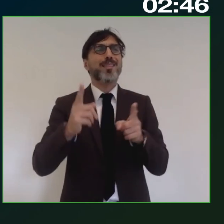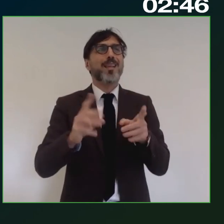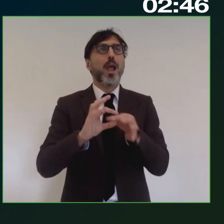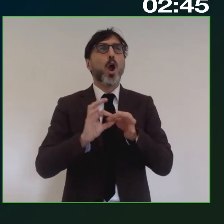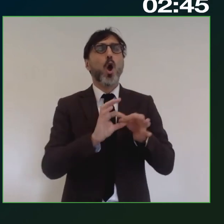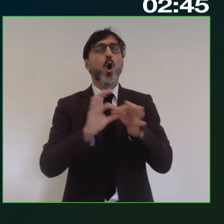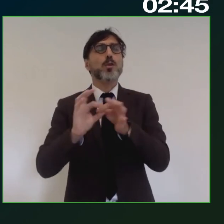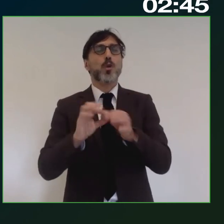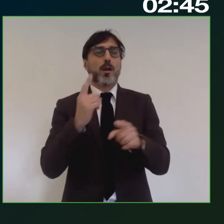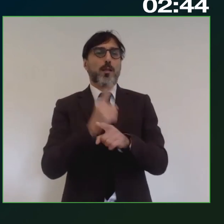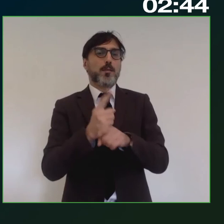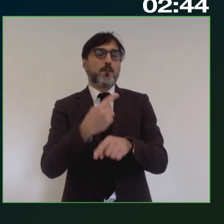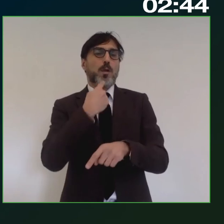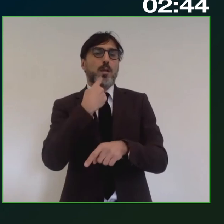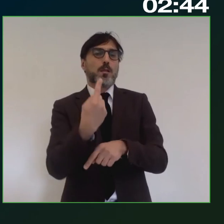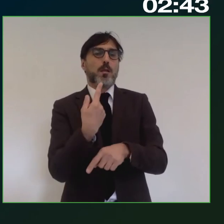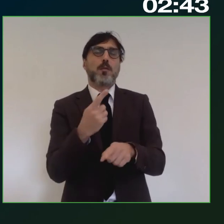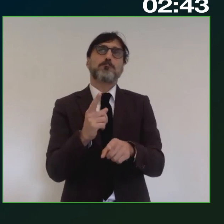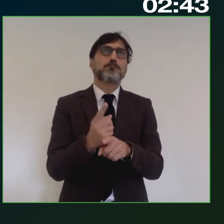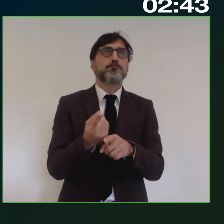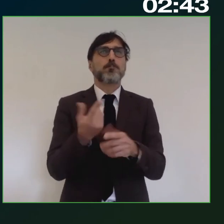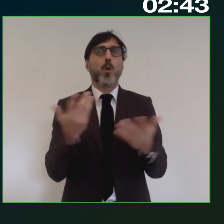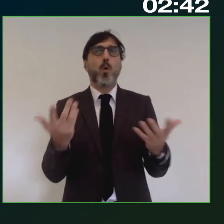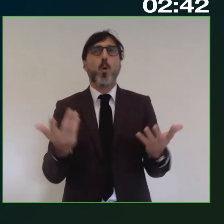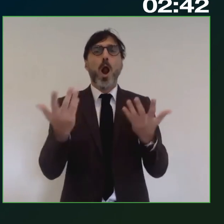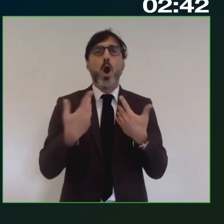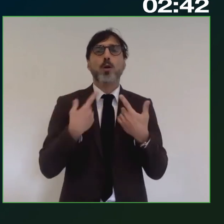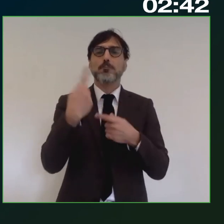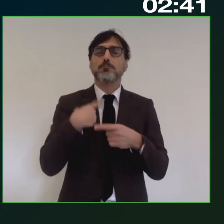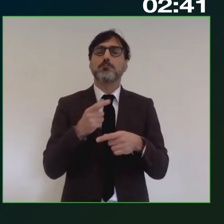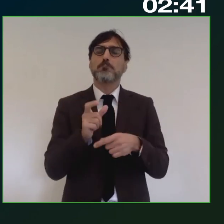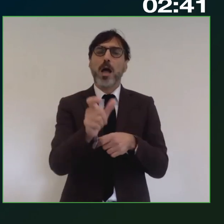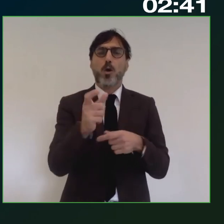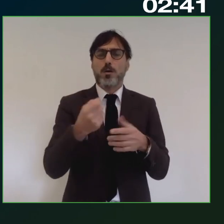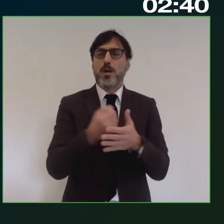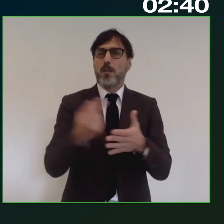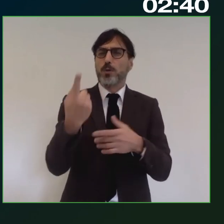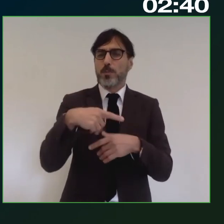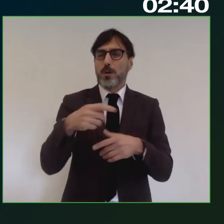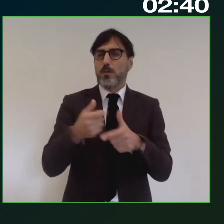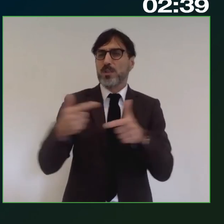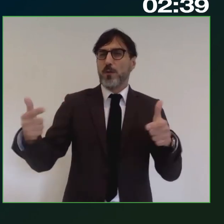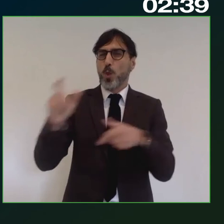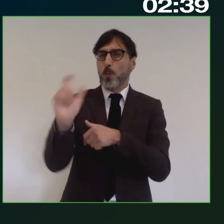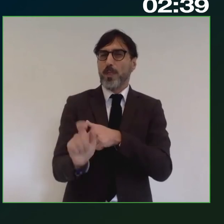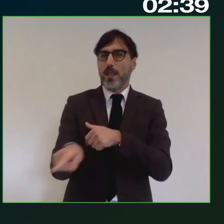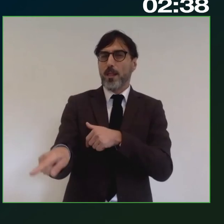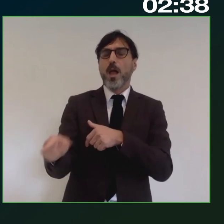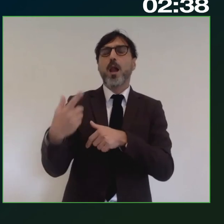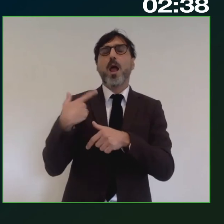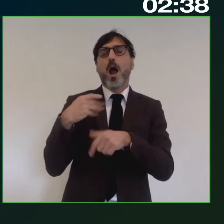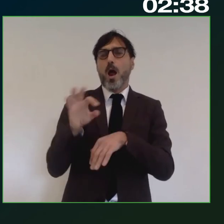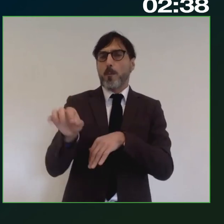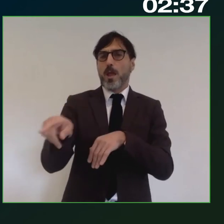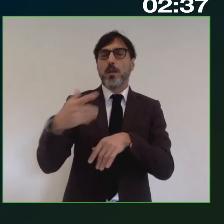dire una parola diciamo determinante ovviamente nell'ottica dello sviluppo del paese prima che